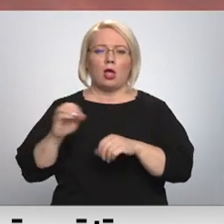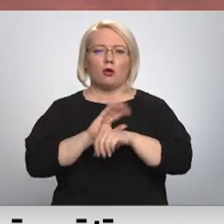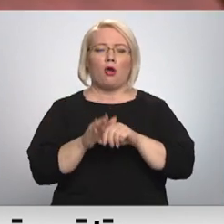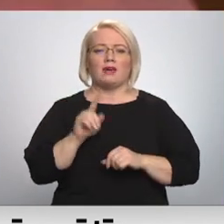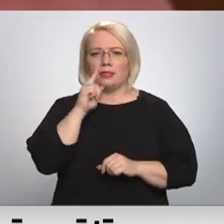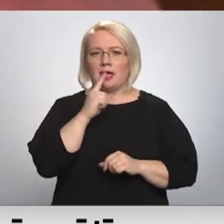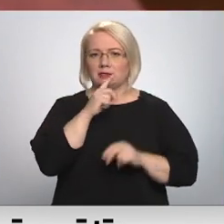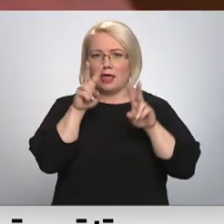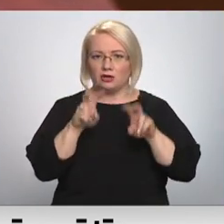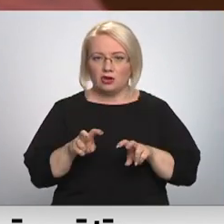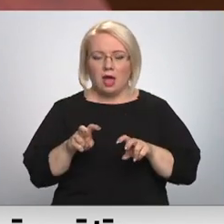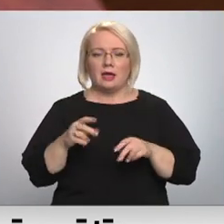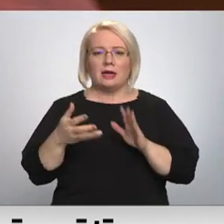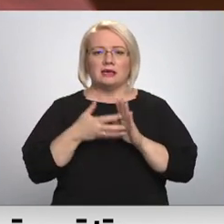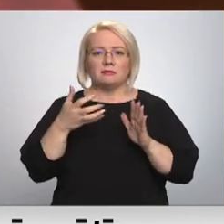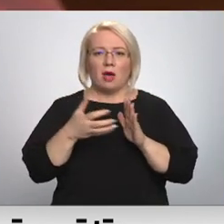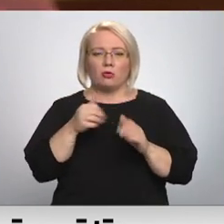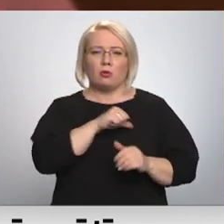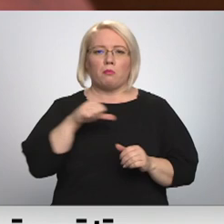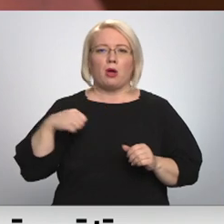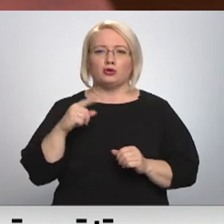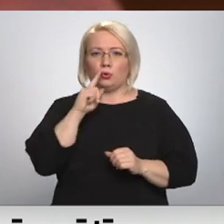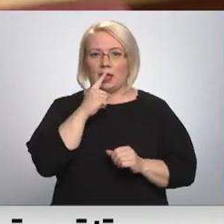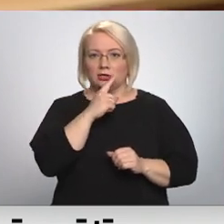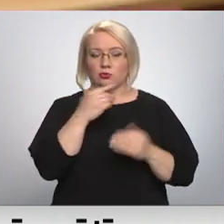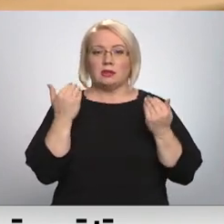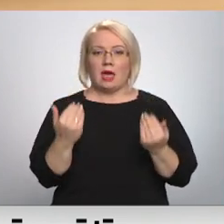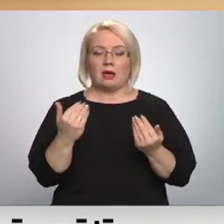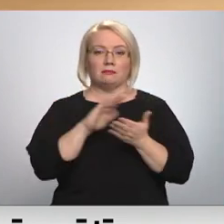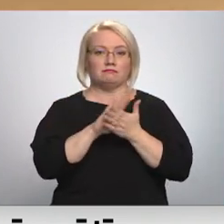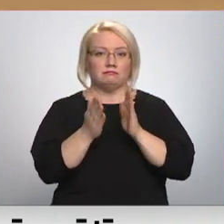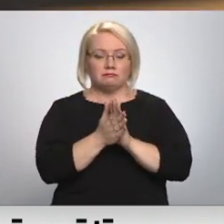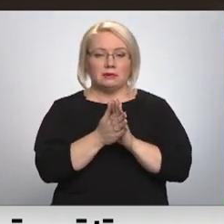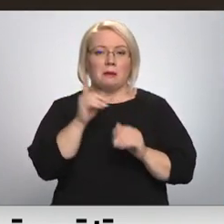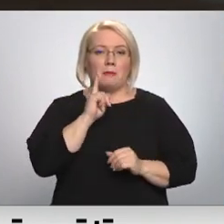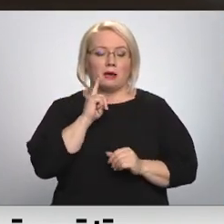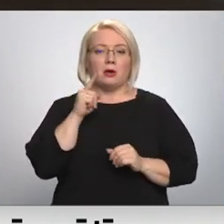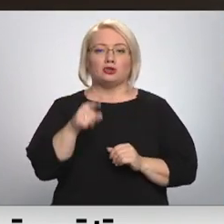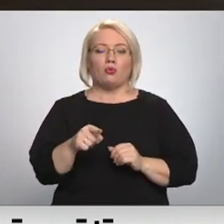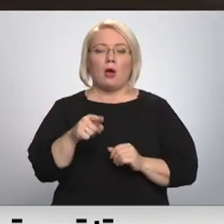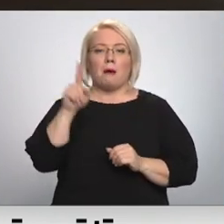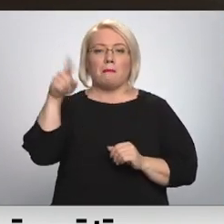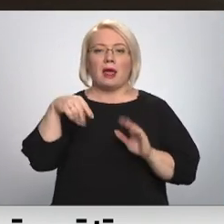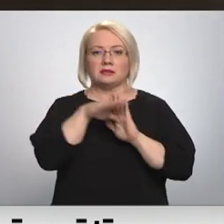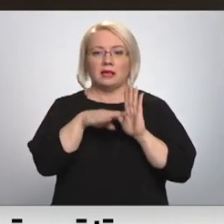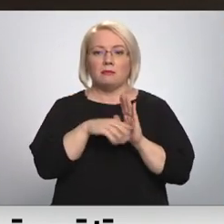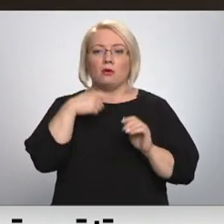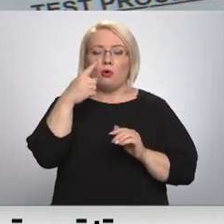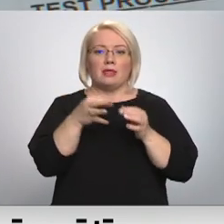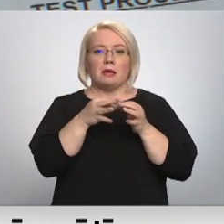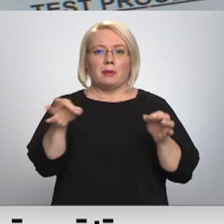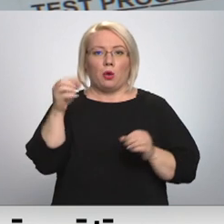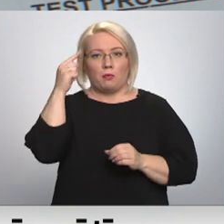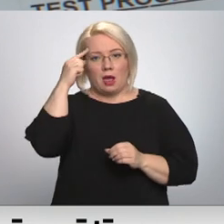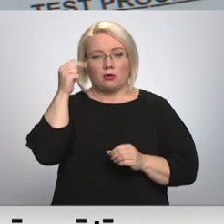testēšana, izmantojot antigena pašu testus. Tagad panākt vienošanās, pagaidām šo prasību noteikti kā brīvprātīgu, jo vēl nav